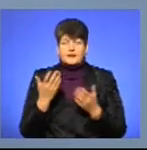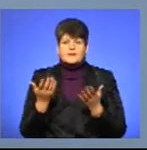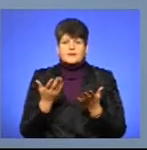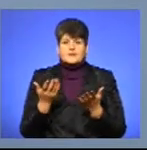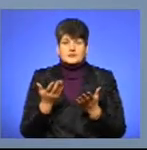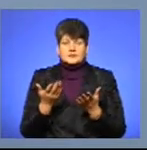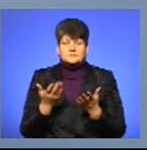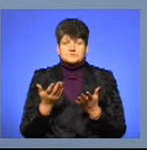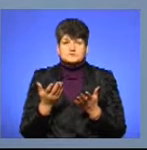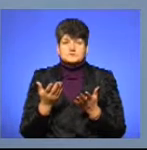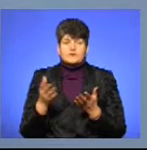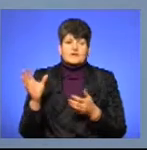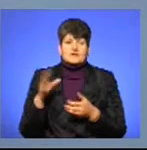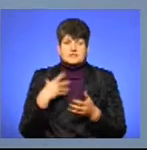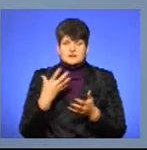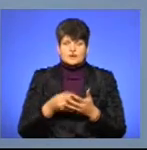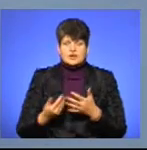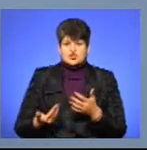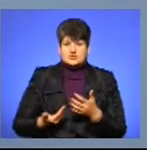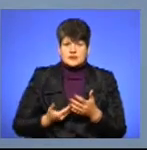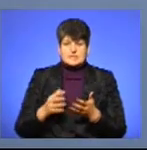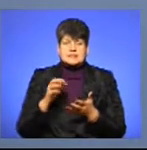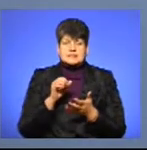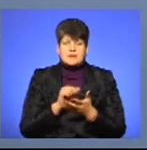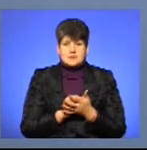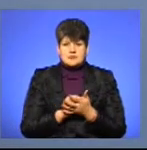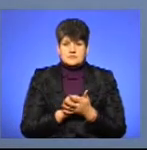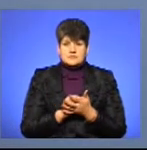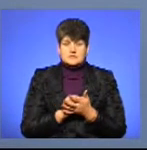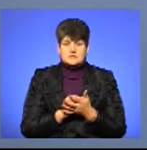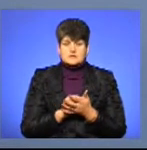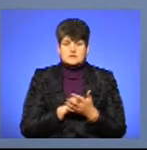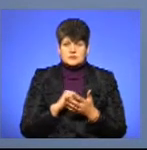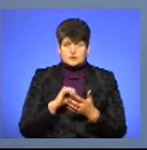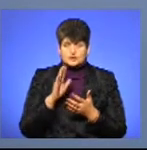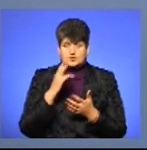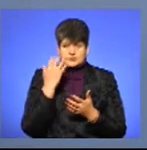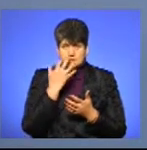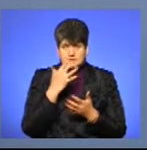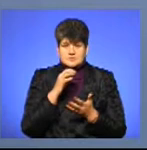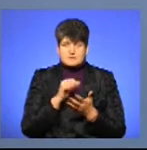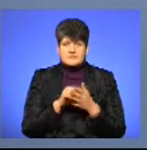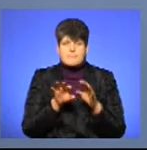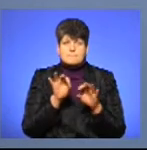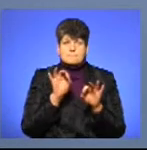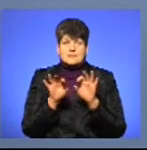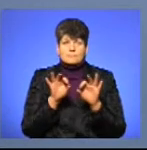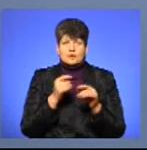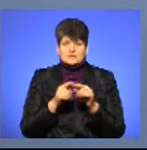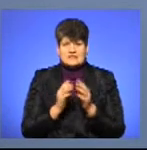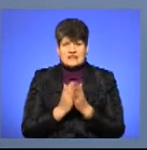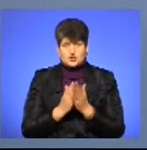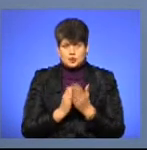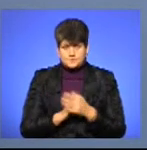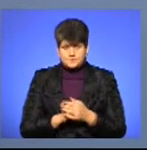все своє життя, скажімо так, займався сам, будучи незрячим, займався підбором цих книжок.